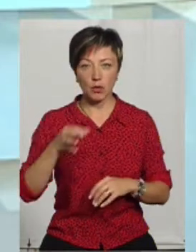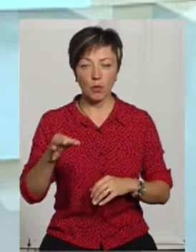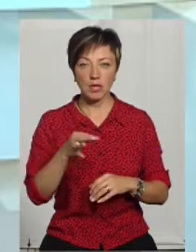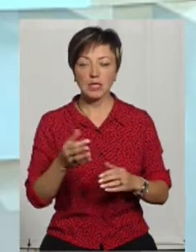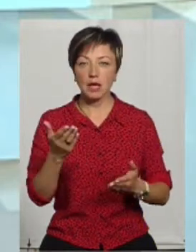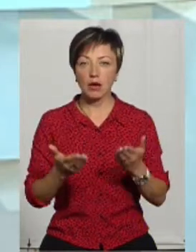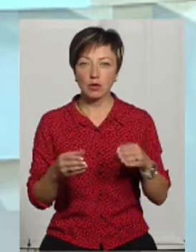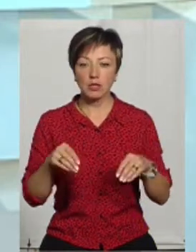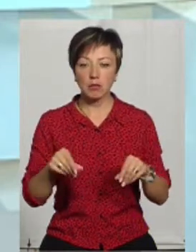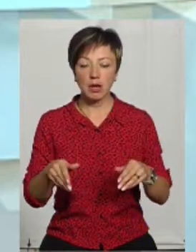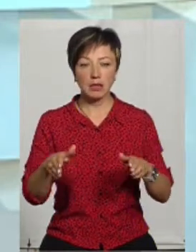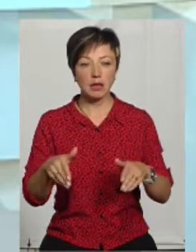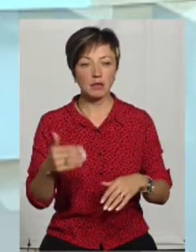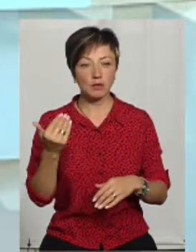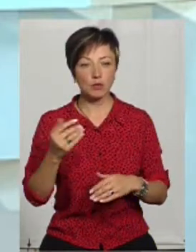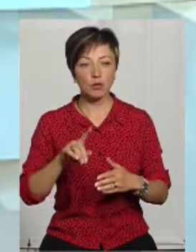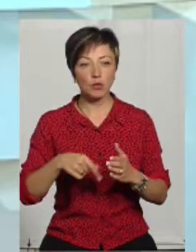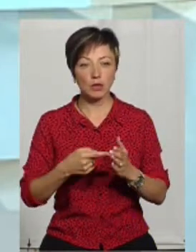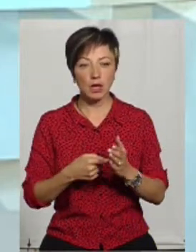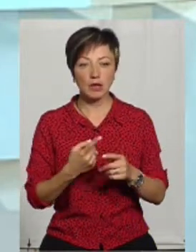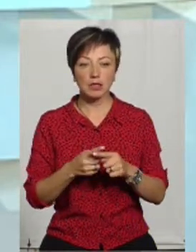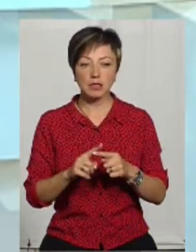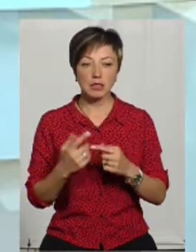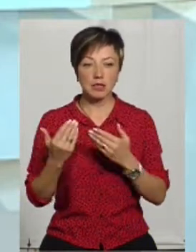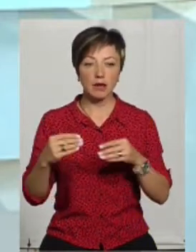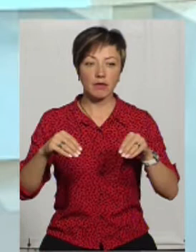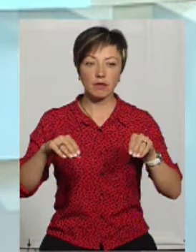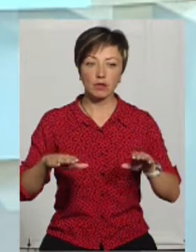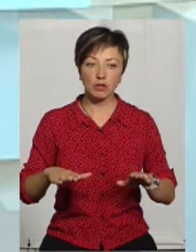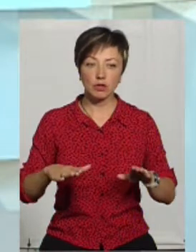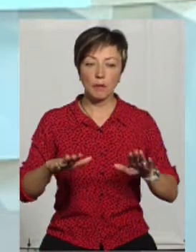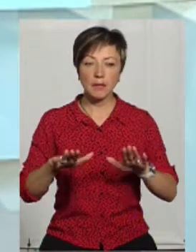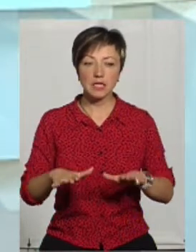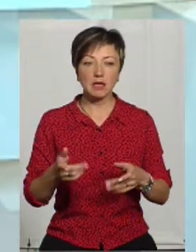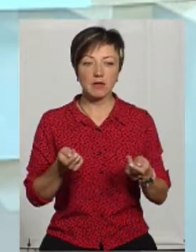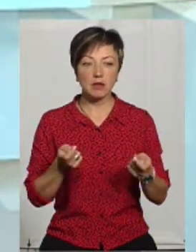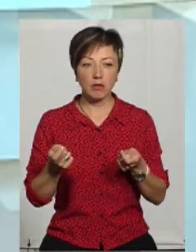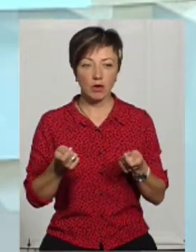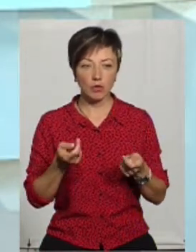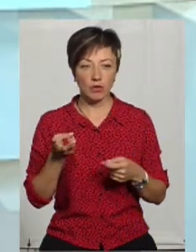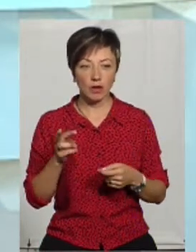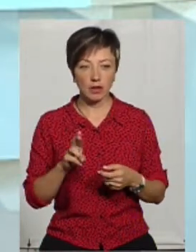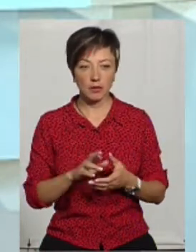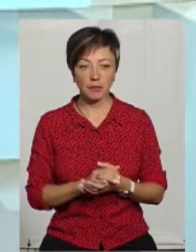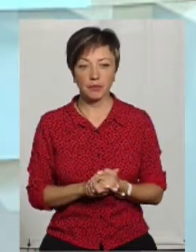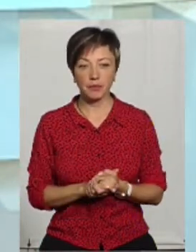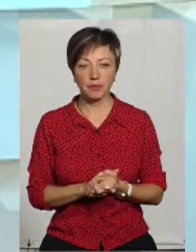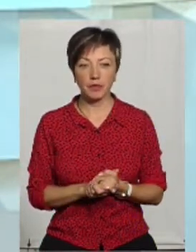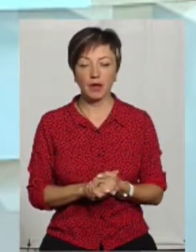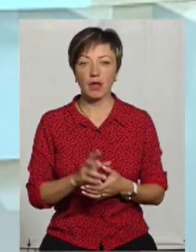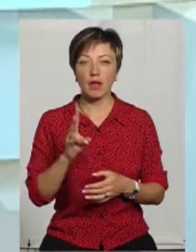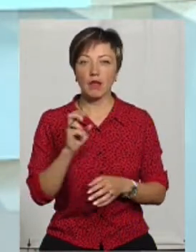Якщо земельні ділянки відносяться до комунальної, то це вже вирішує орган місцевого самоврядування. На